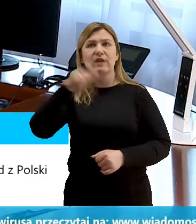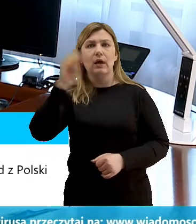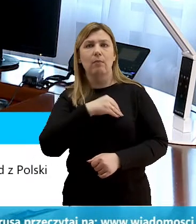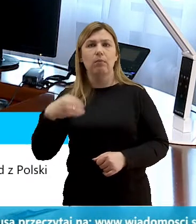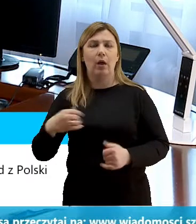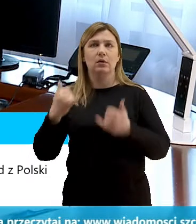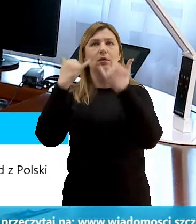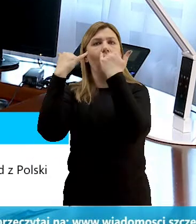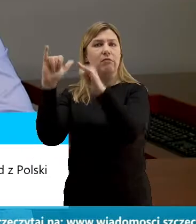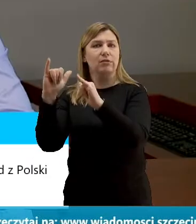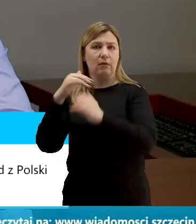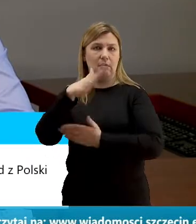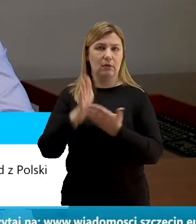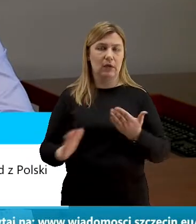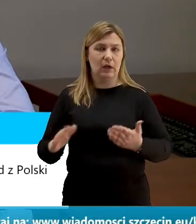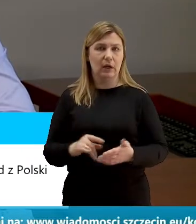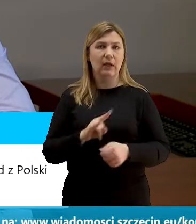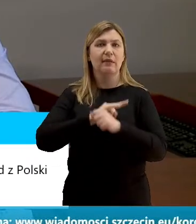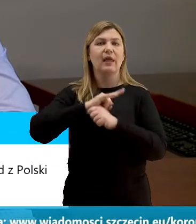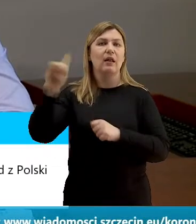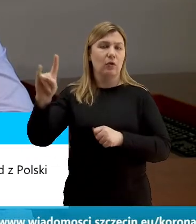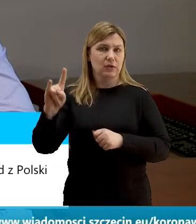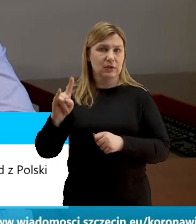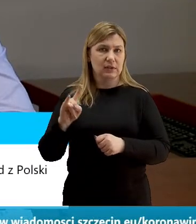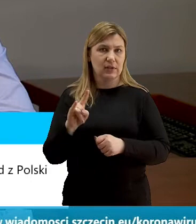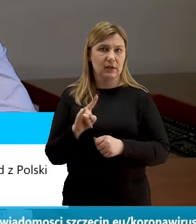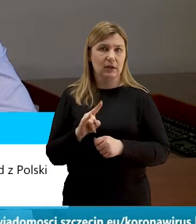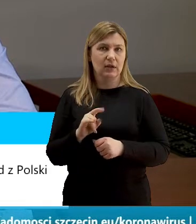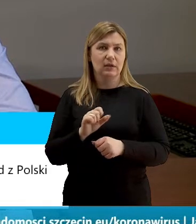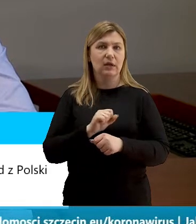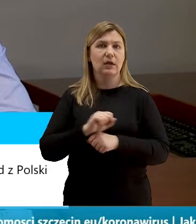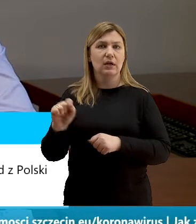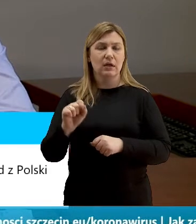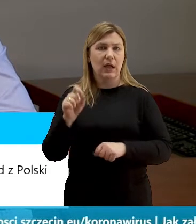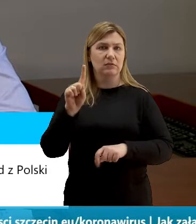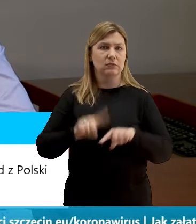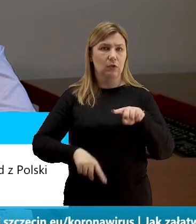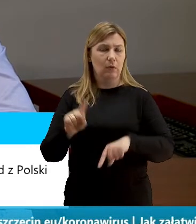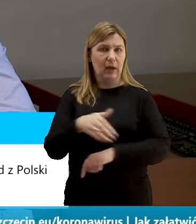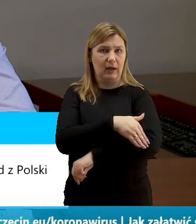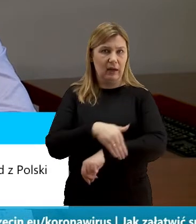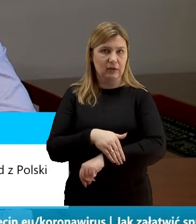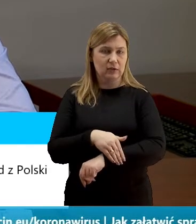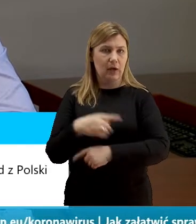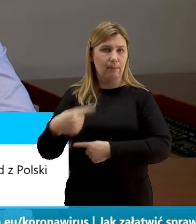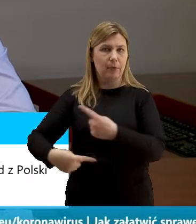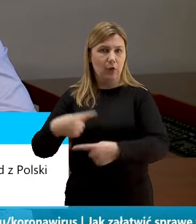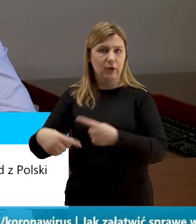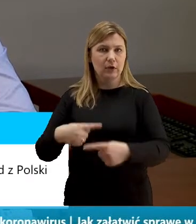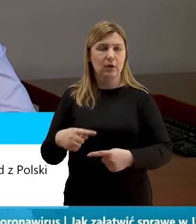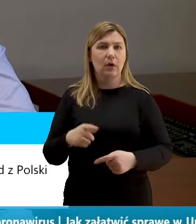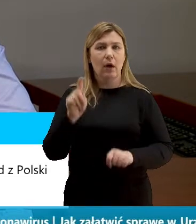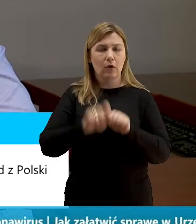kraju na lotniskach jest standardowa procedura graniczna związana z kontrolą